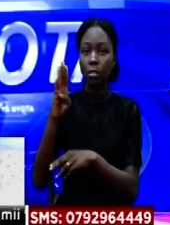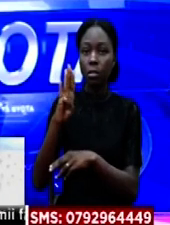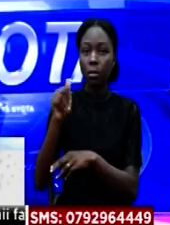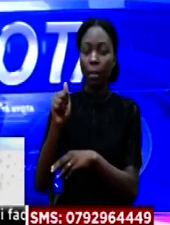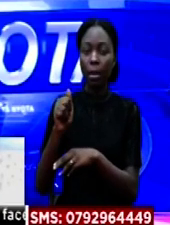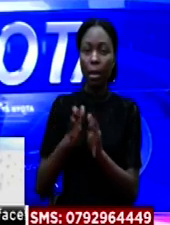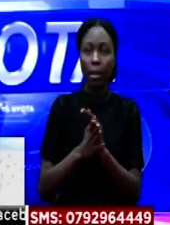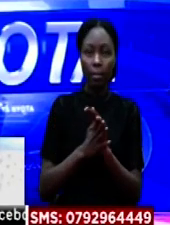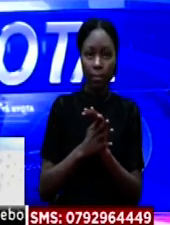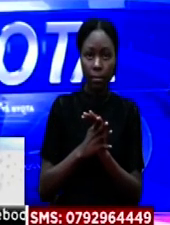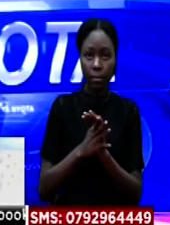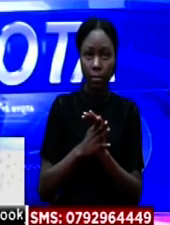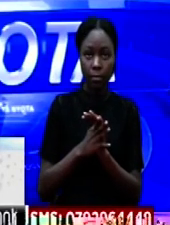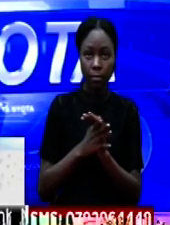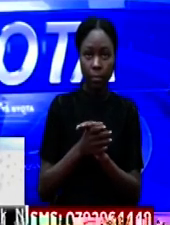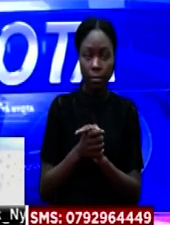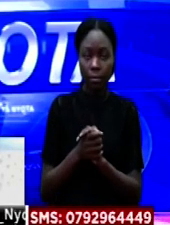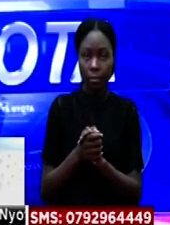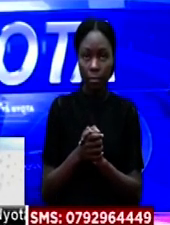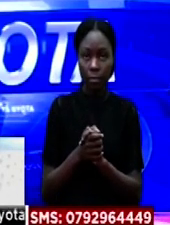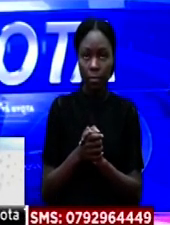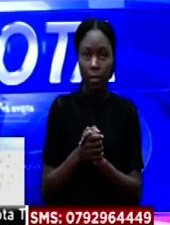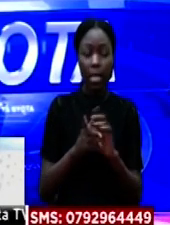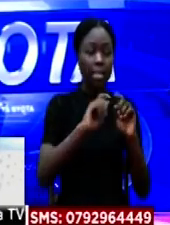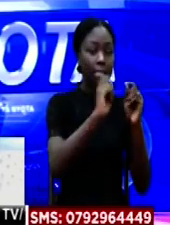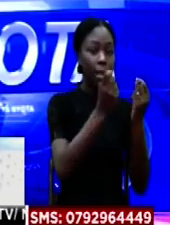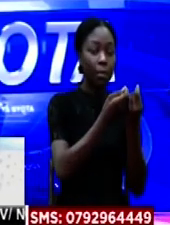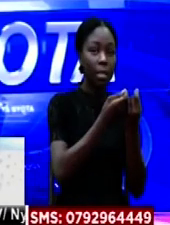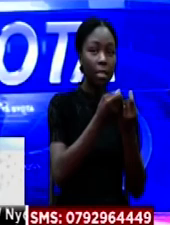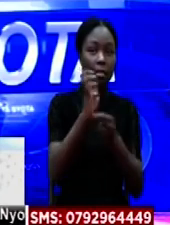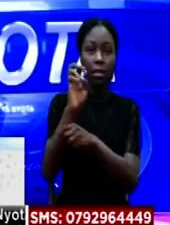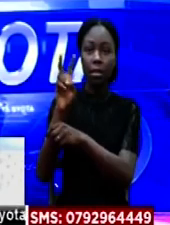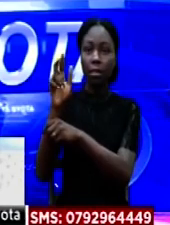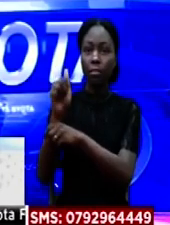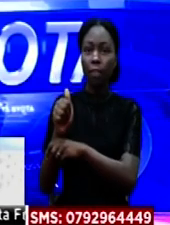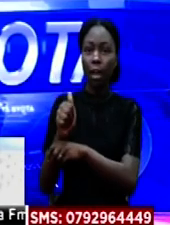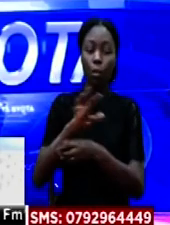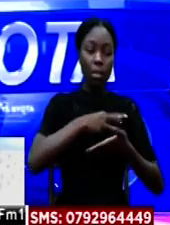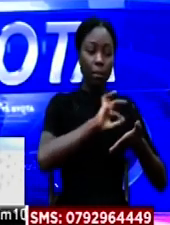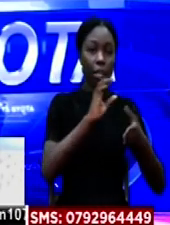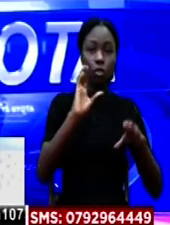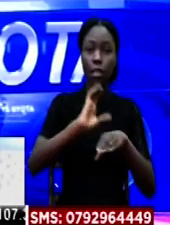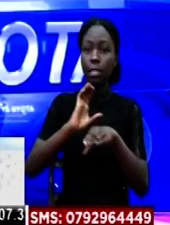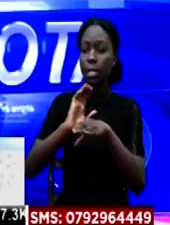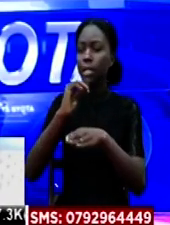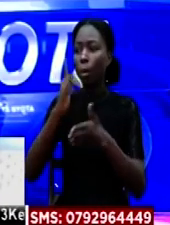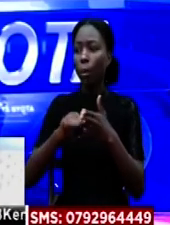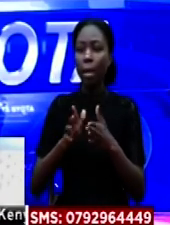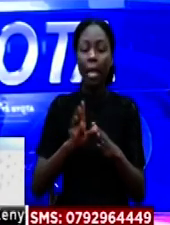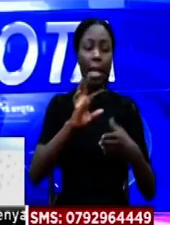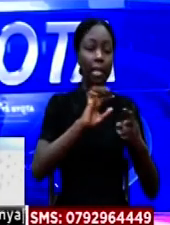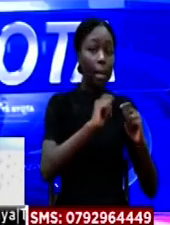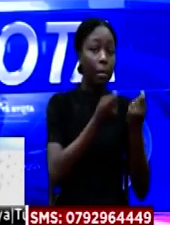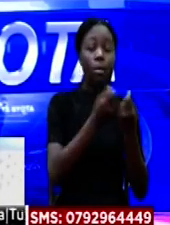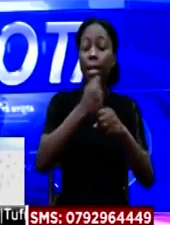welinya, kundrathi ujumbo haukawetu kwa mba Ukabila, Eva wa Spiritual Church Lugulu Anasema kwa mbandi umechochia